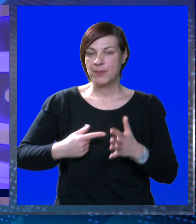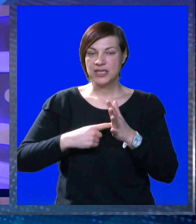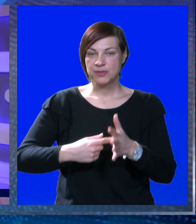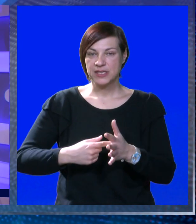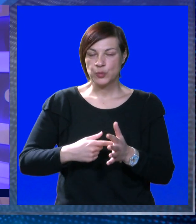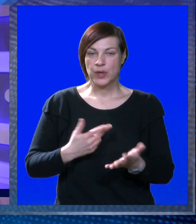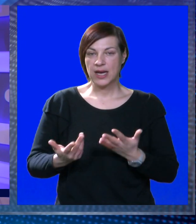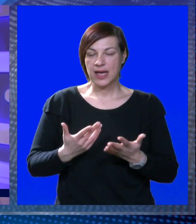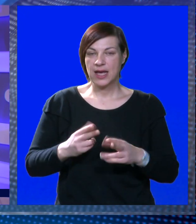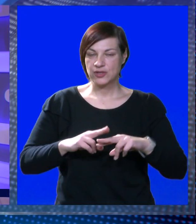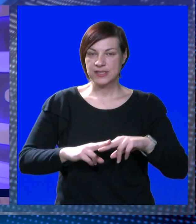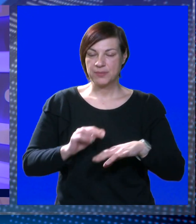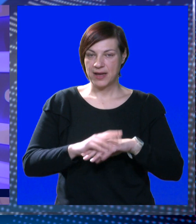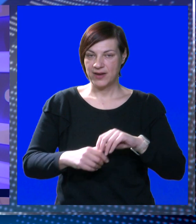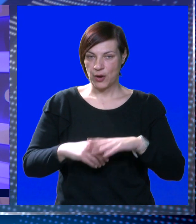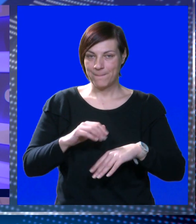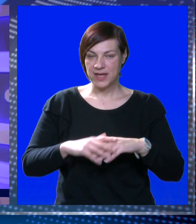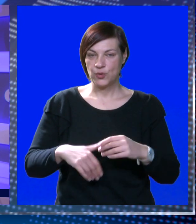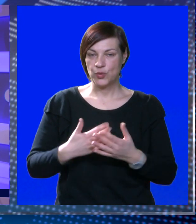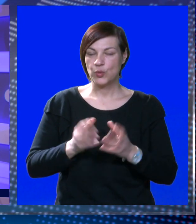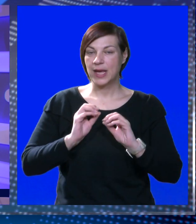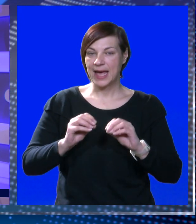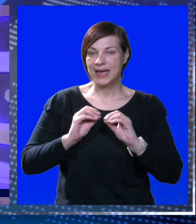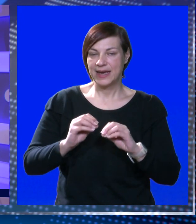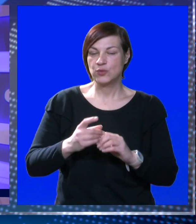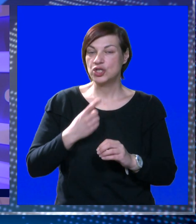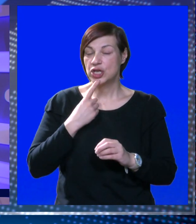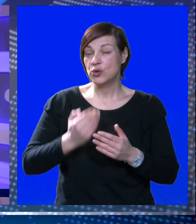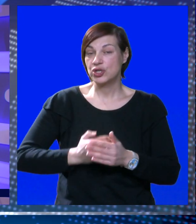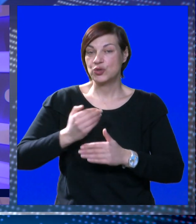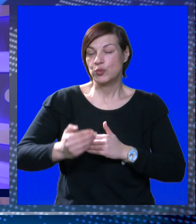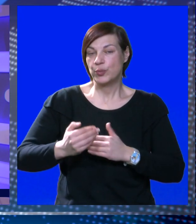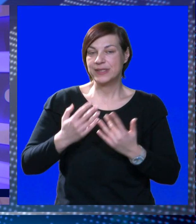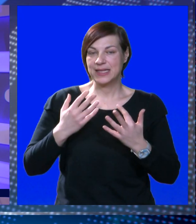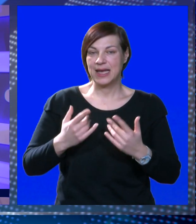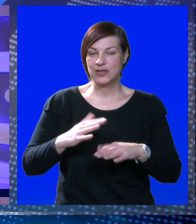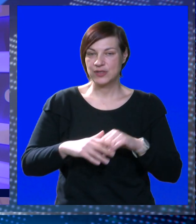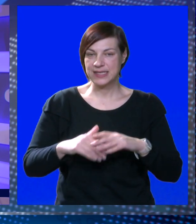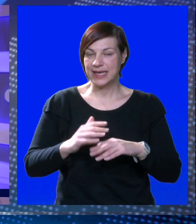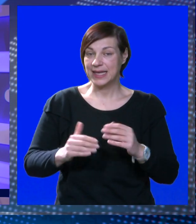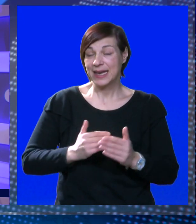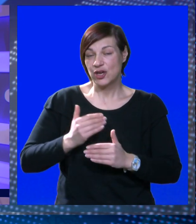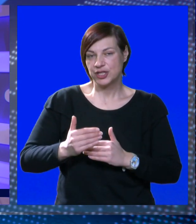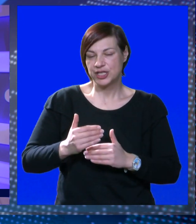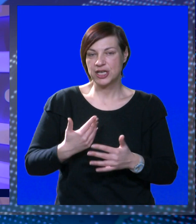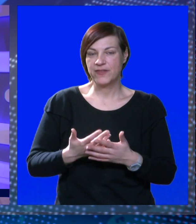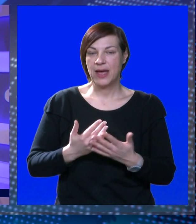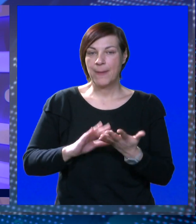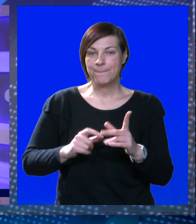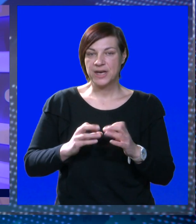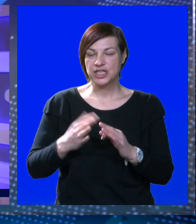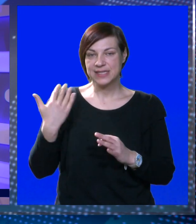Najmlađima su pokazali kako se pravilno peru ruke, a naučili su ih i koje su posljedice ukoliko se higijena ne održava.